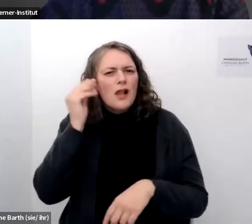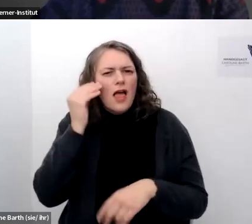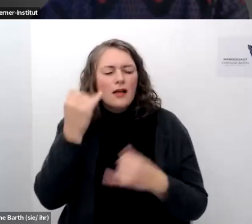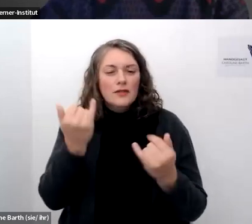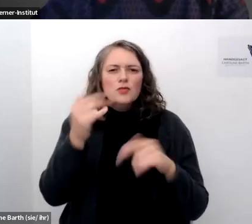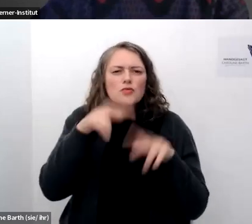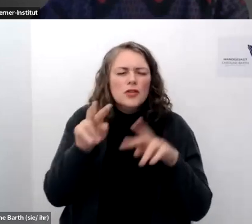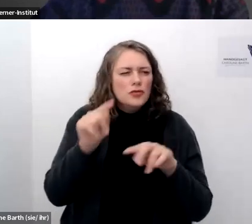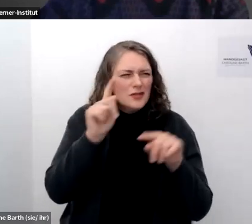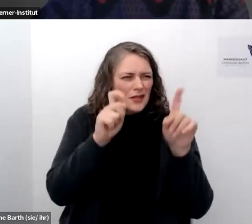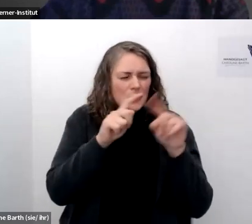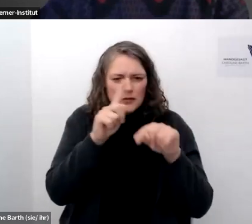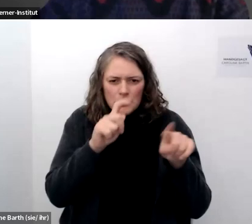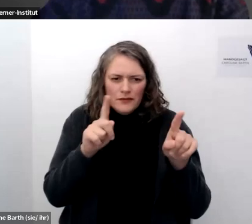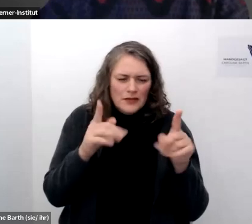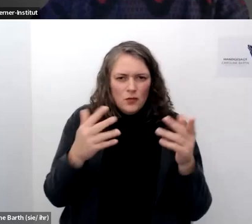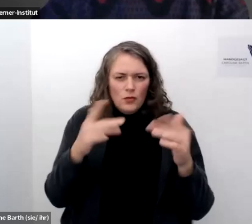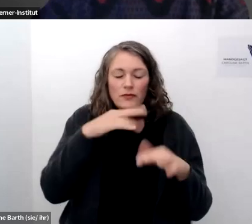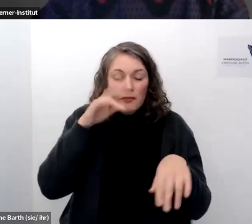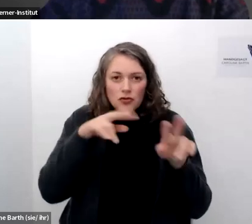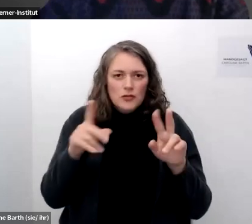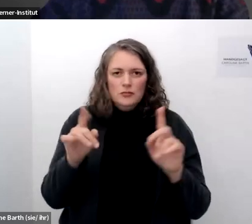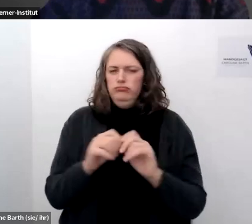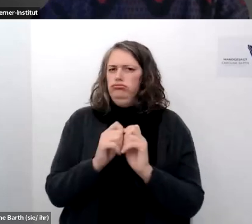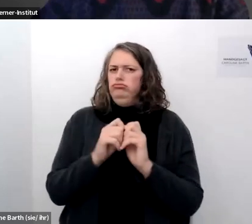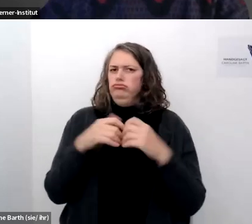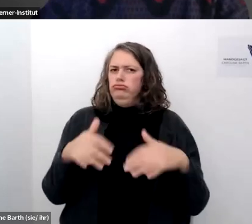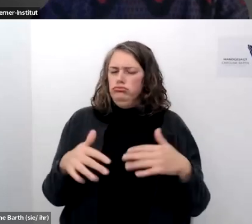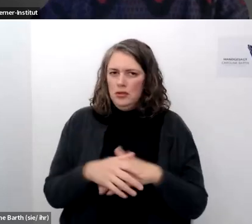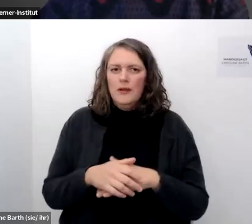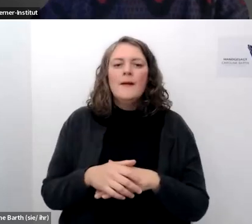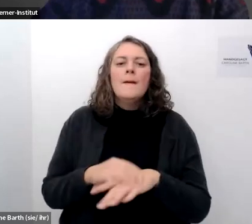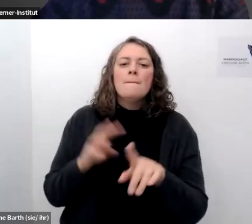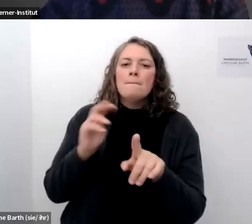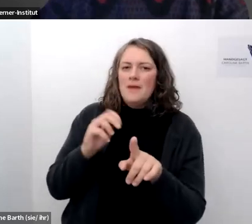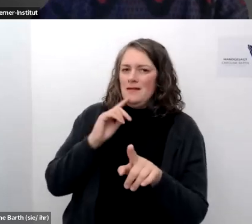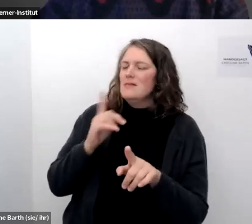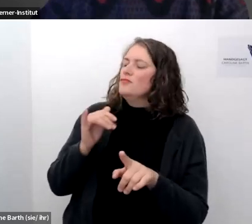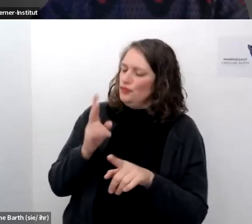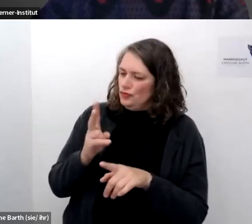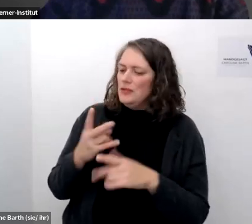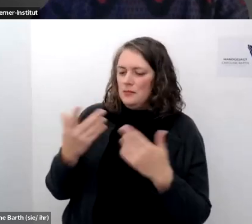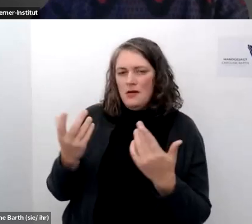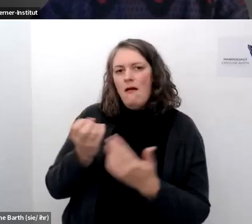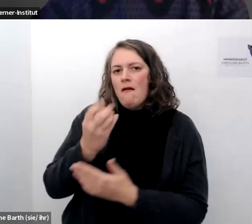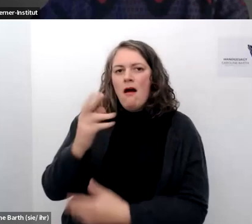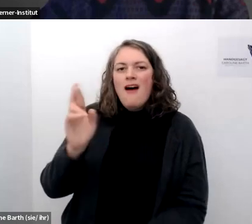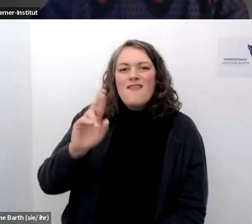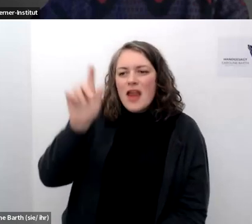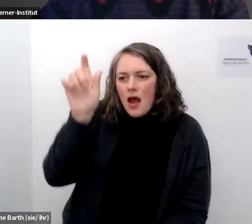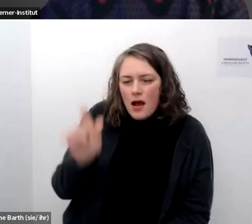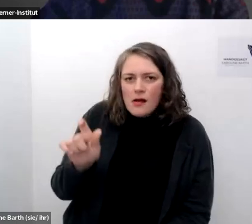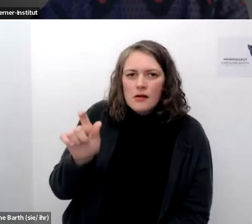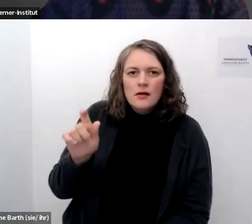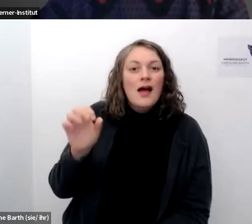unterscheiden ja das ist auf jeden fall eine problemlage weil gar nicht ersichtlich wird wer ist diese person eigentlich vor allen